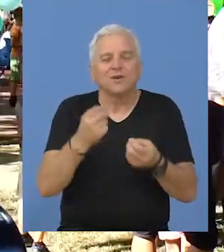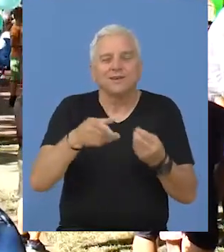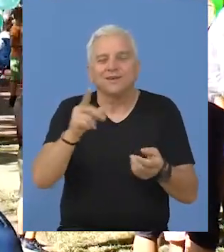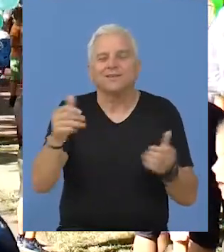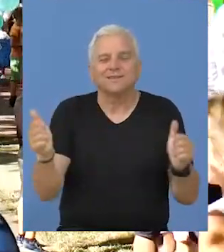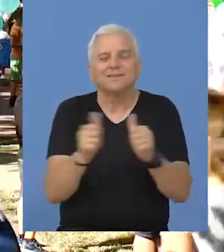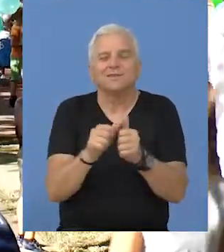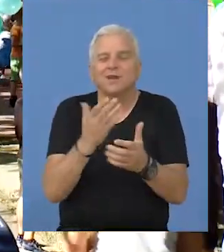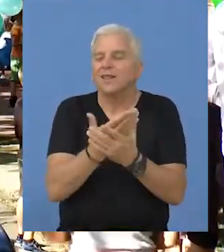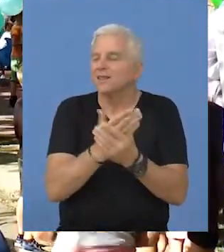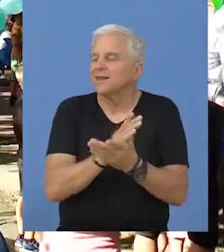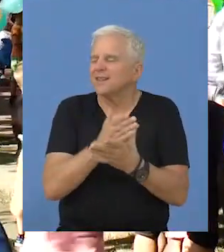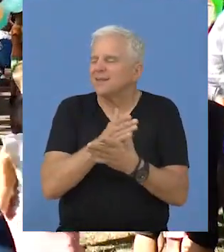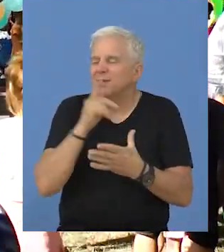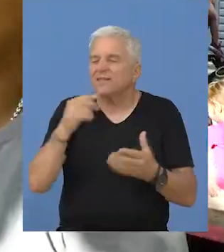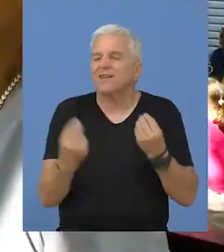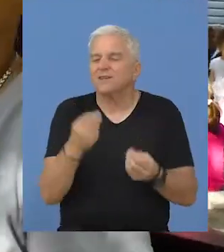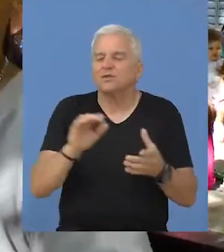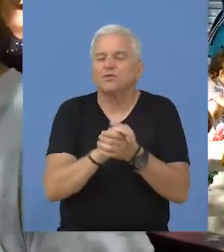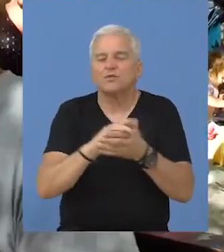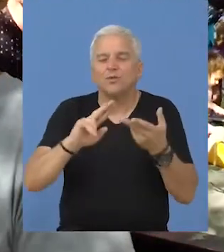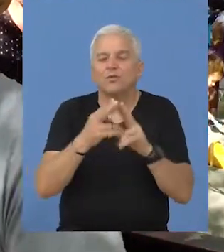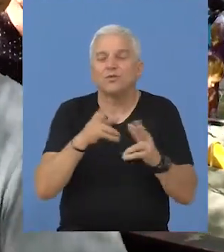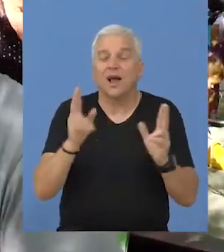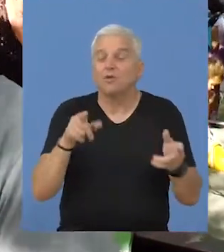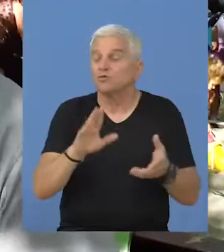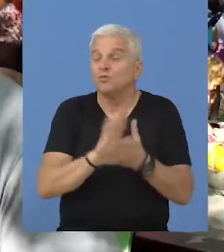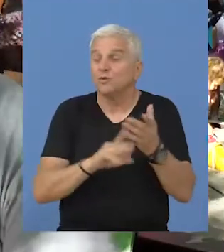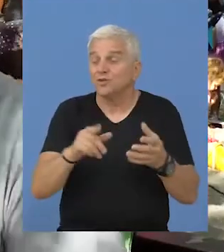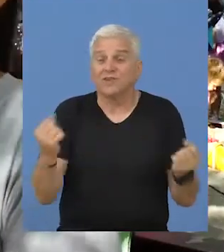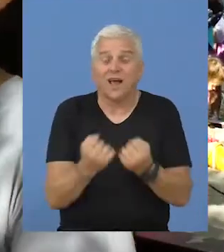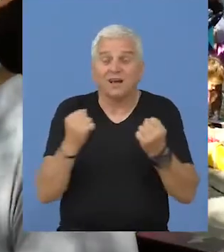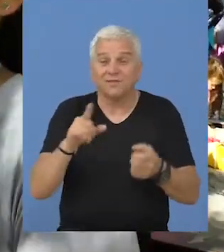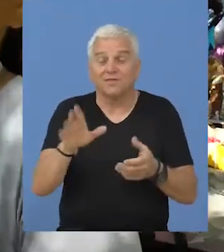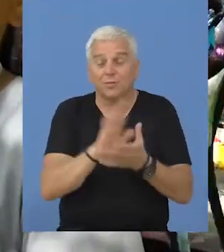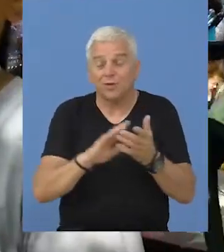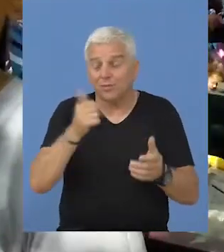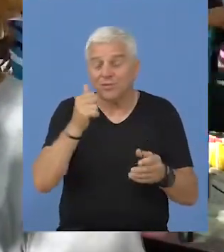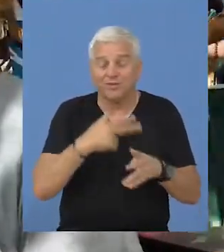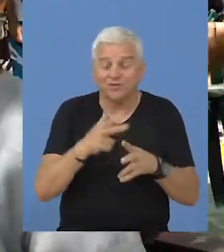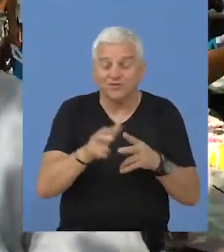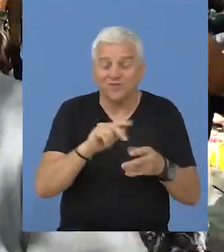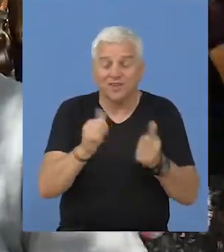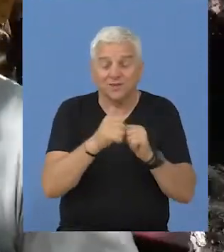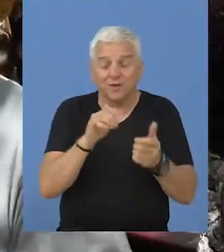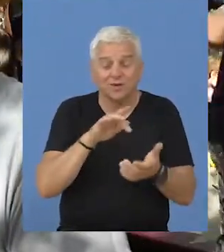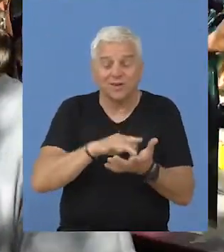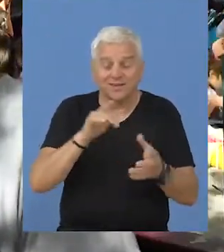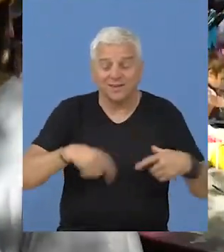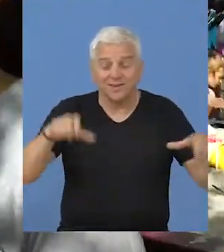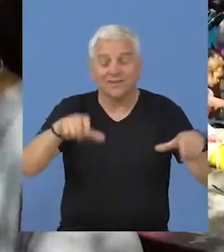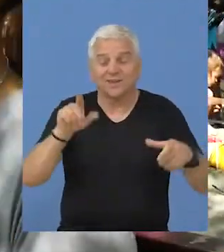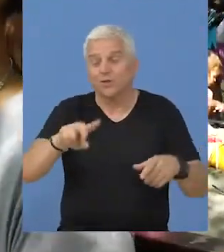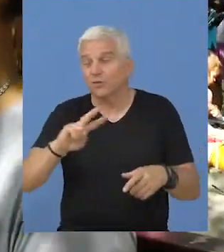se zajedno međusobno druže, upoznaju. Kako su počele te aktivnosti, uređenja ovih, jel, prvenstveno onog sportskog igrališta, pa